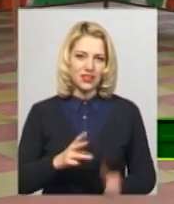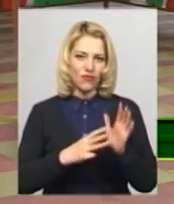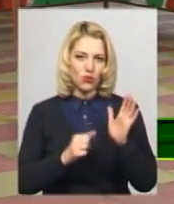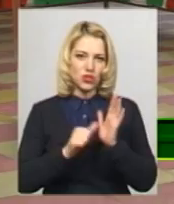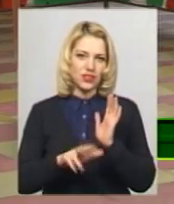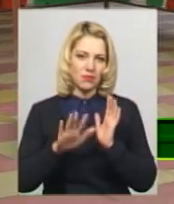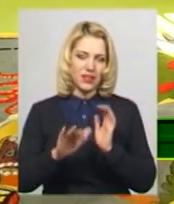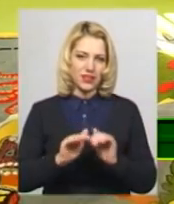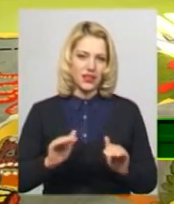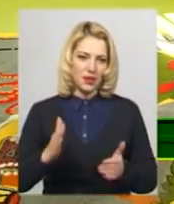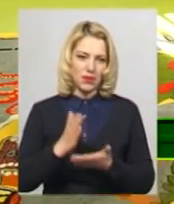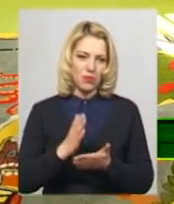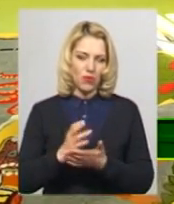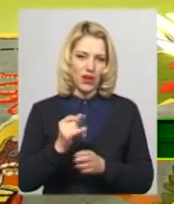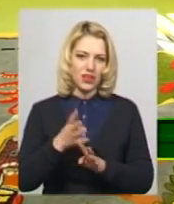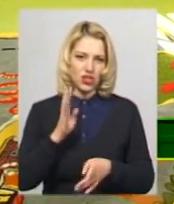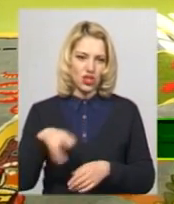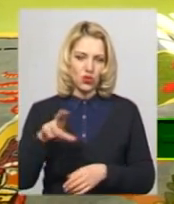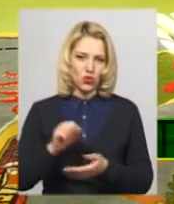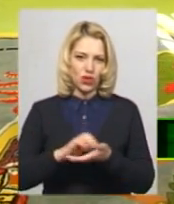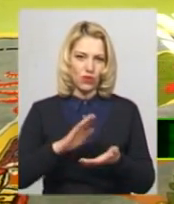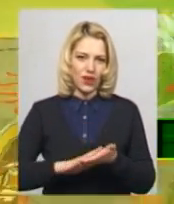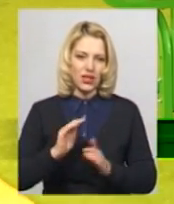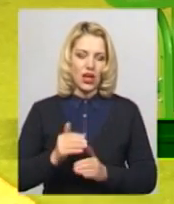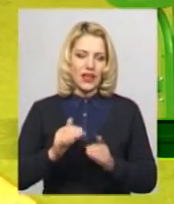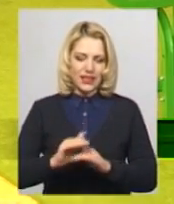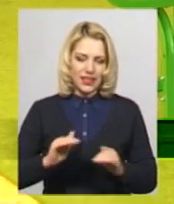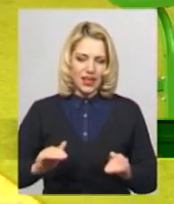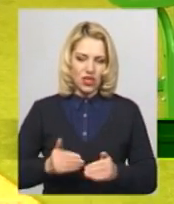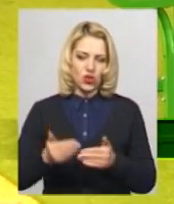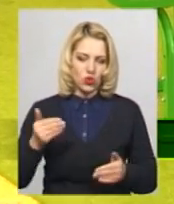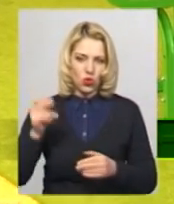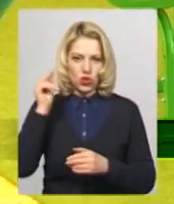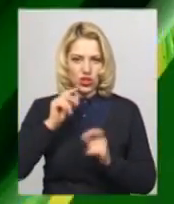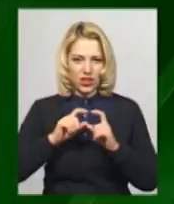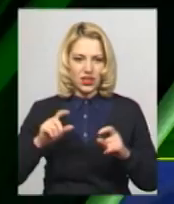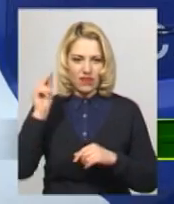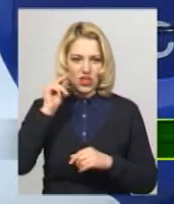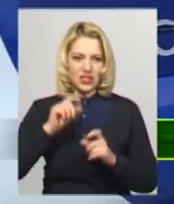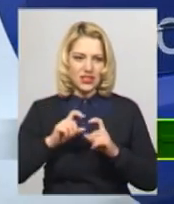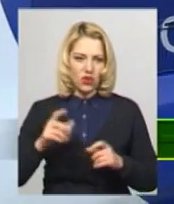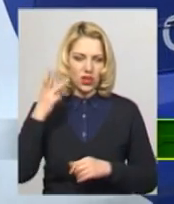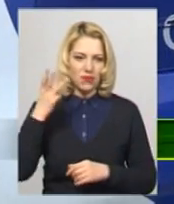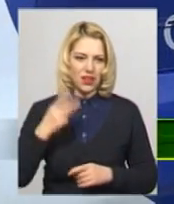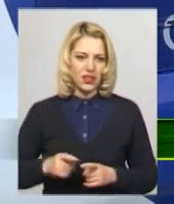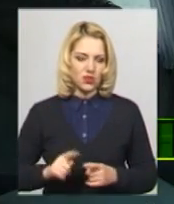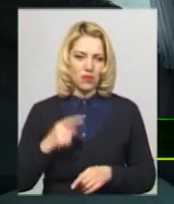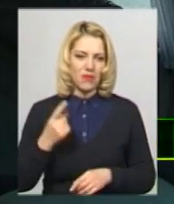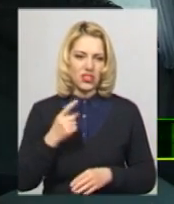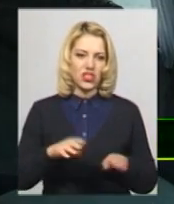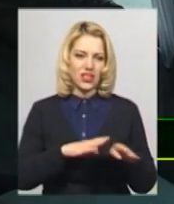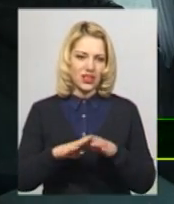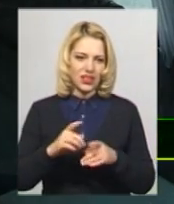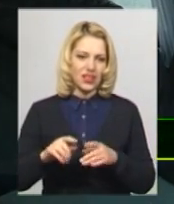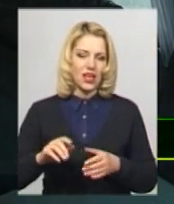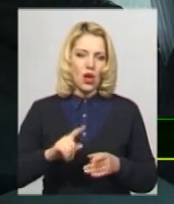1865 дітей перебувають на черзі до зарахування в дитячі дошкільні навчальні заклади Хмельницького. Перший і єдиний в Україні